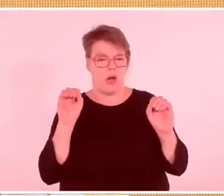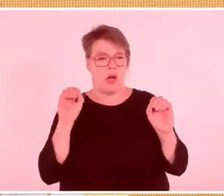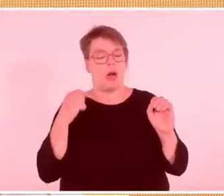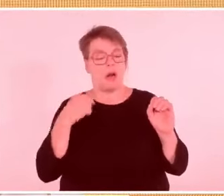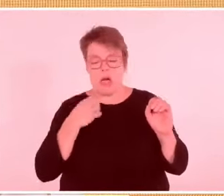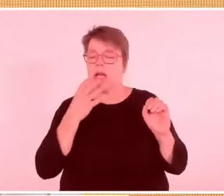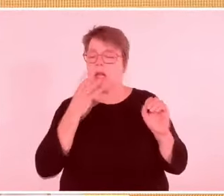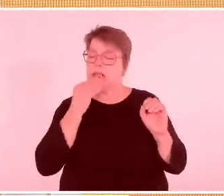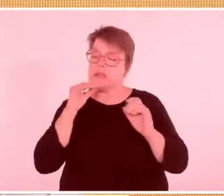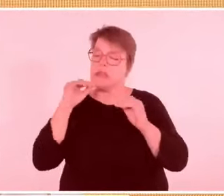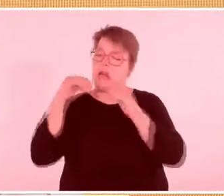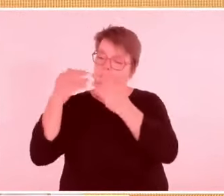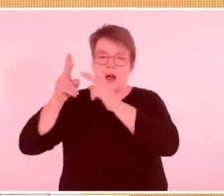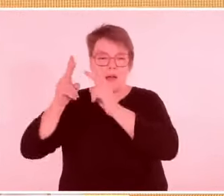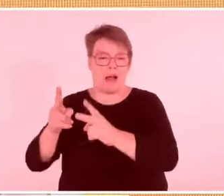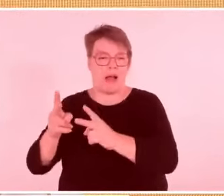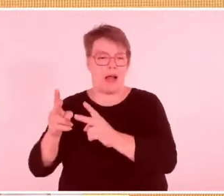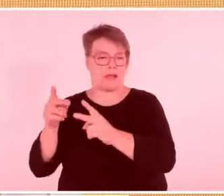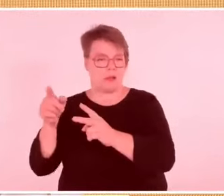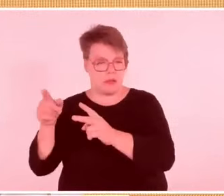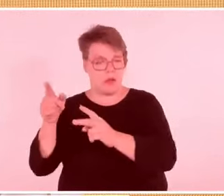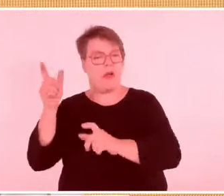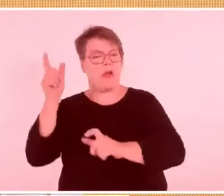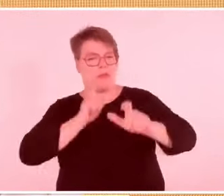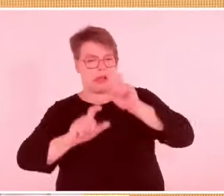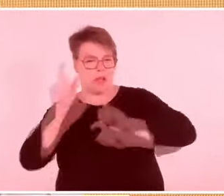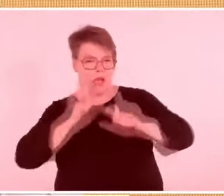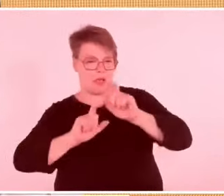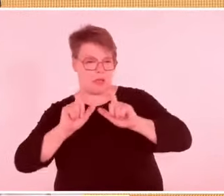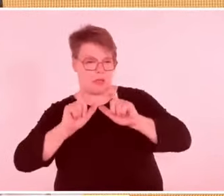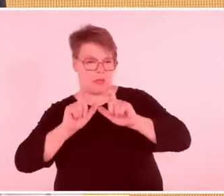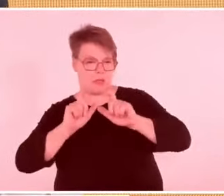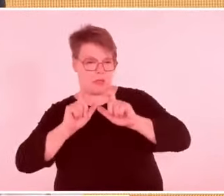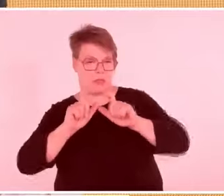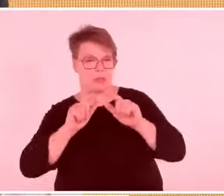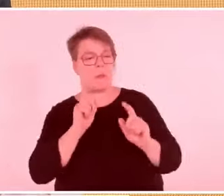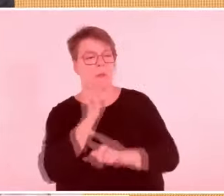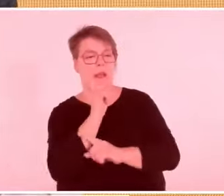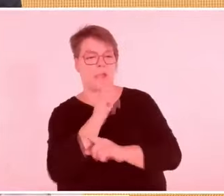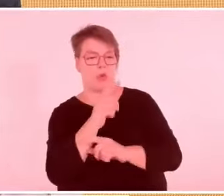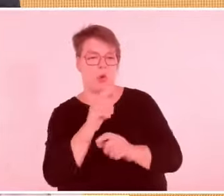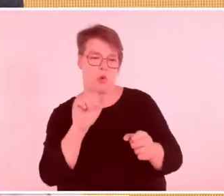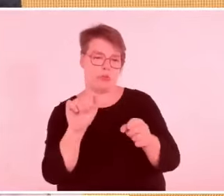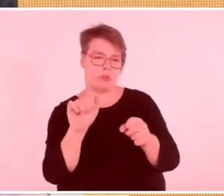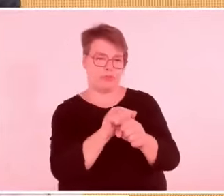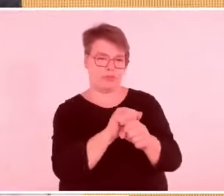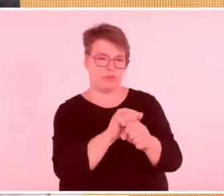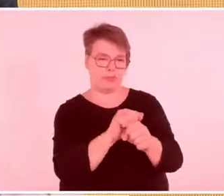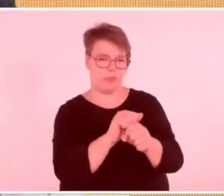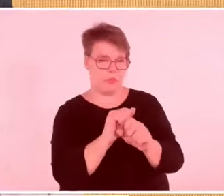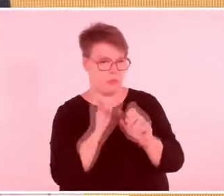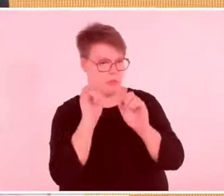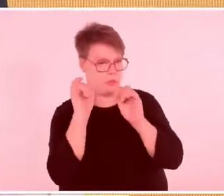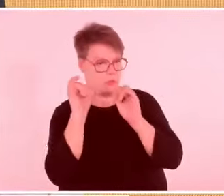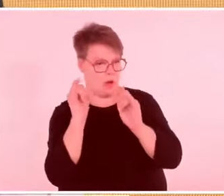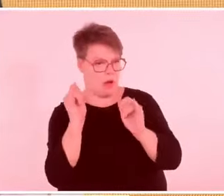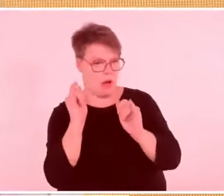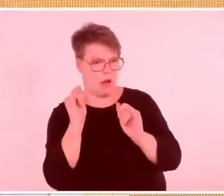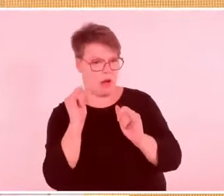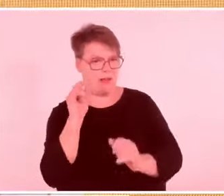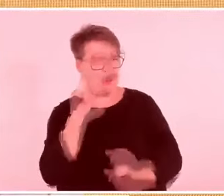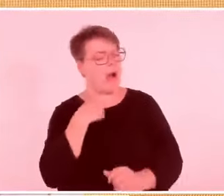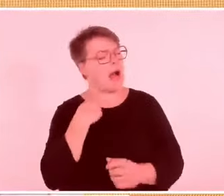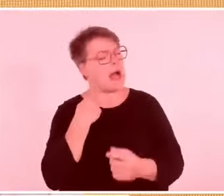den komplexen Hintergrund der Situation zu analysieren, wird man normalerweise verdächtigt, den